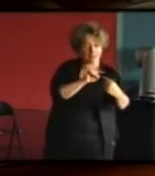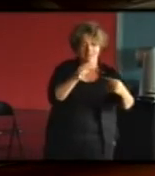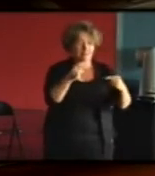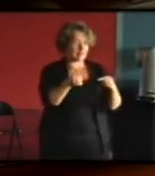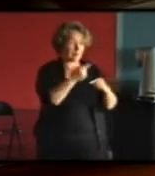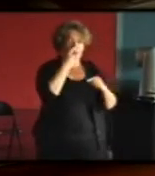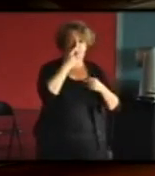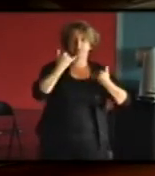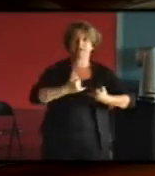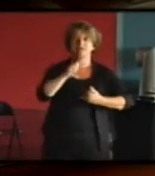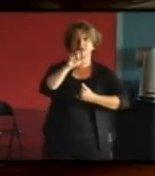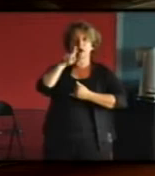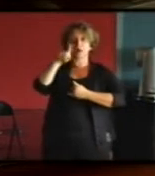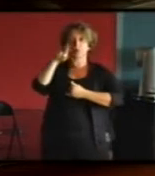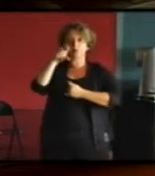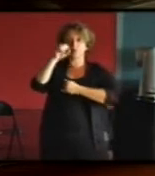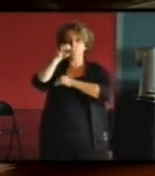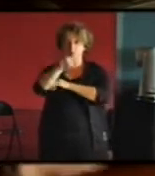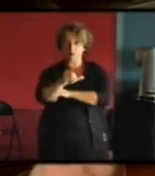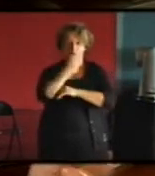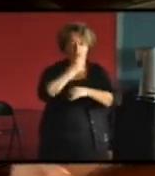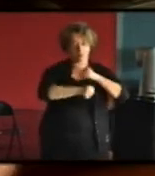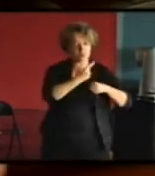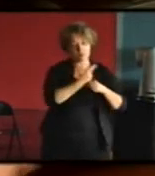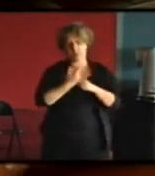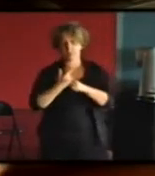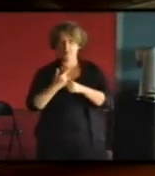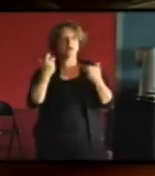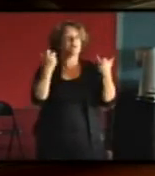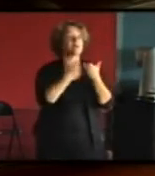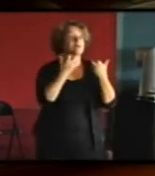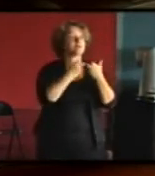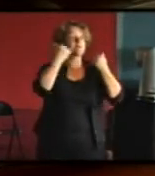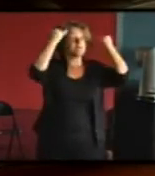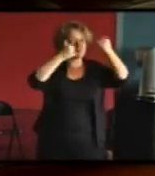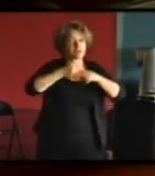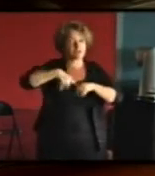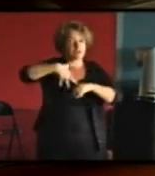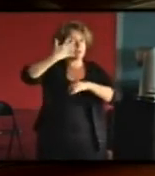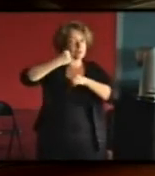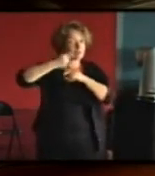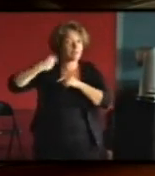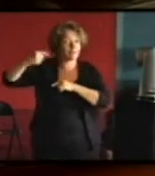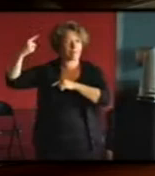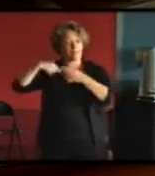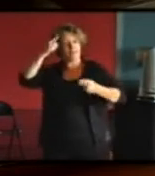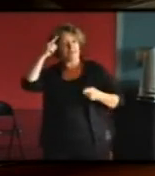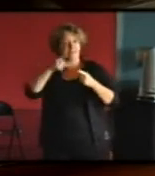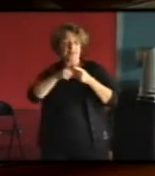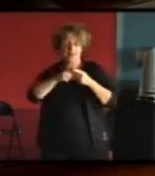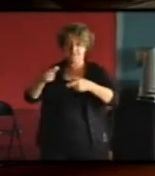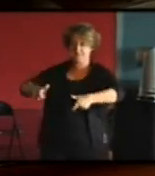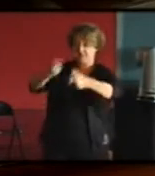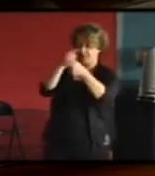'Agora et je pense que c'est au coeur des préoccupations actuelles il y a 15 ans on aurait discuté de savoir s'il fallait tout garder là maintenant c'est pas la question je pense